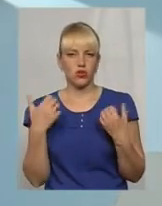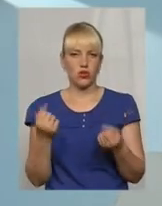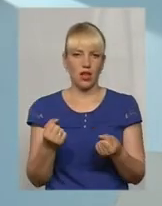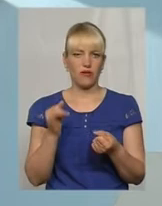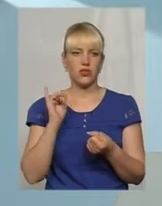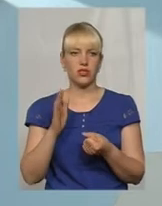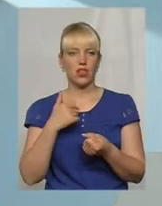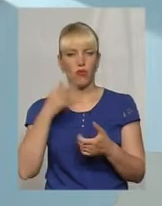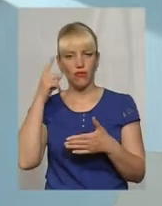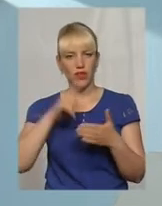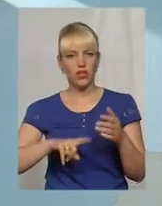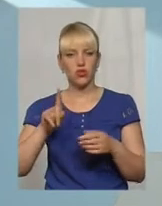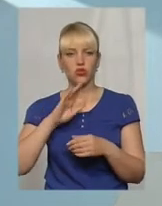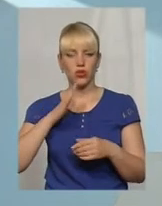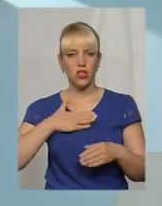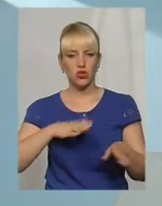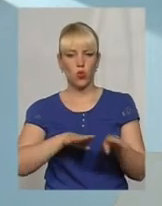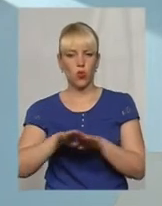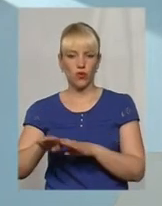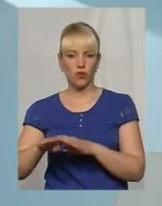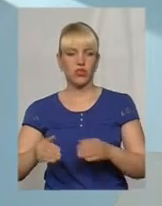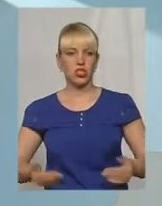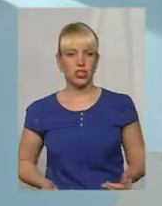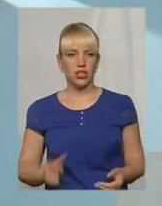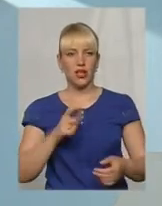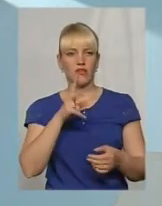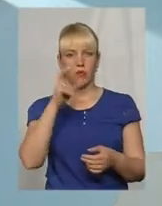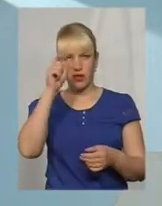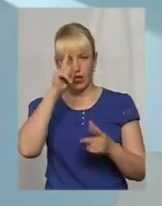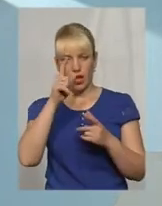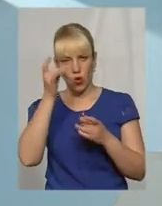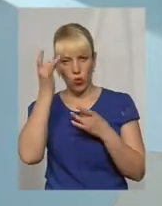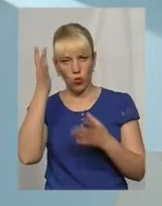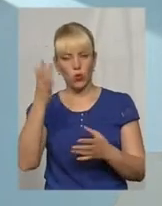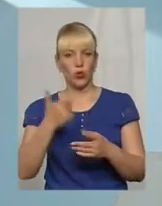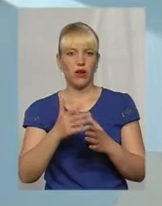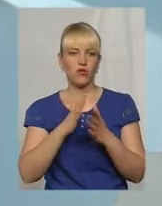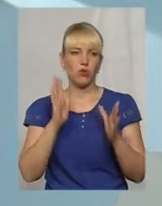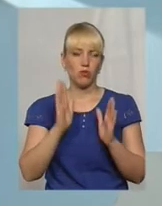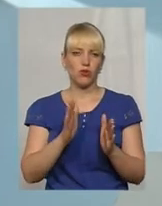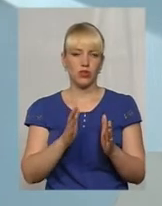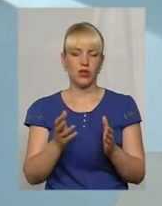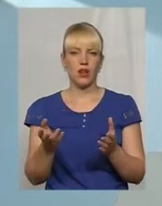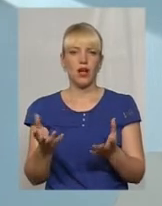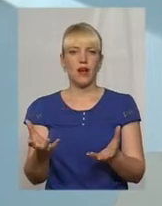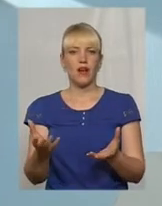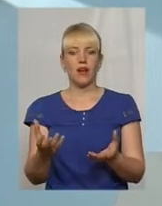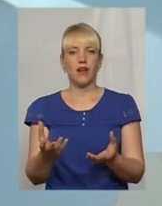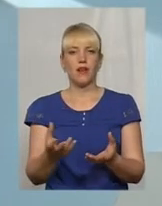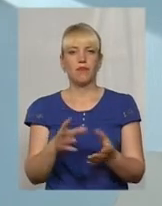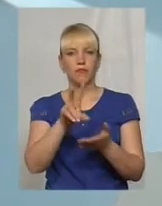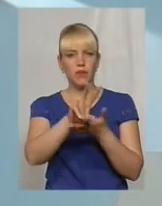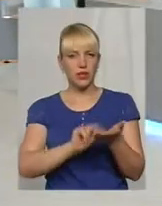що наш рівень життя, європейська культура все більше і більше буде приходити, і тут бачу тільки